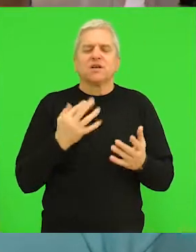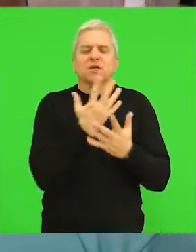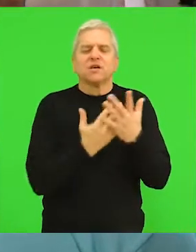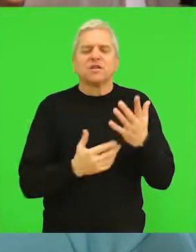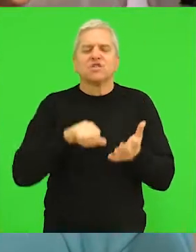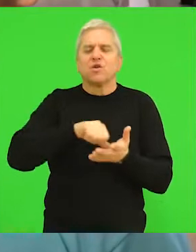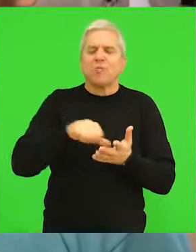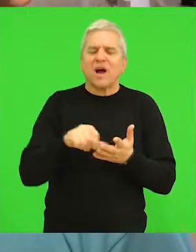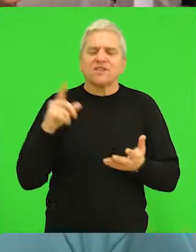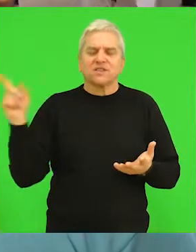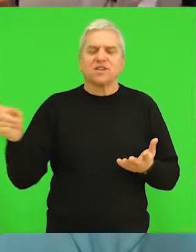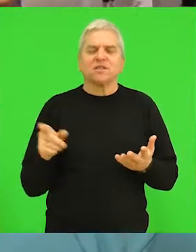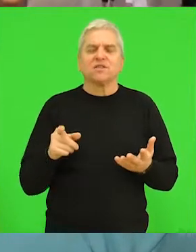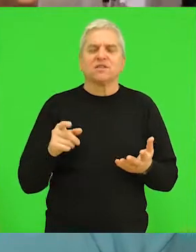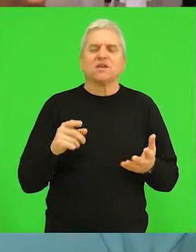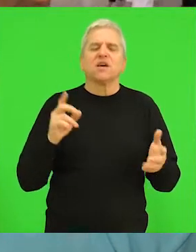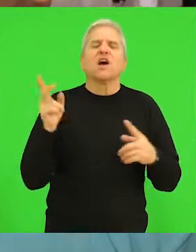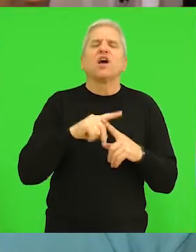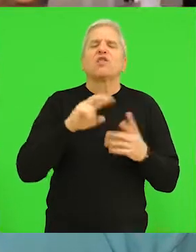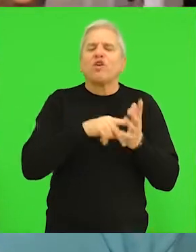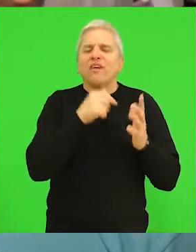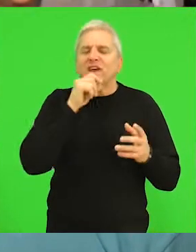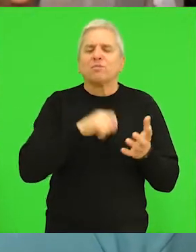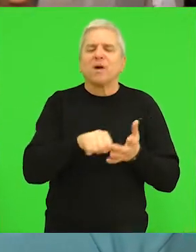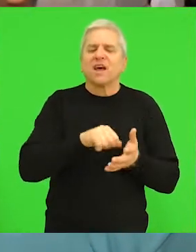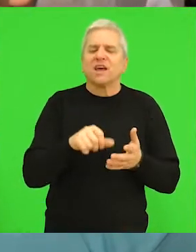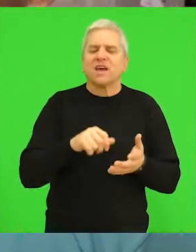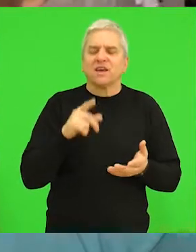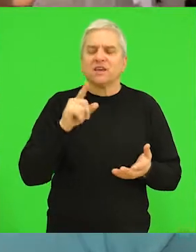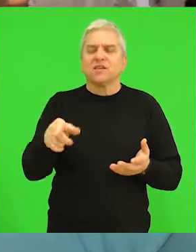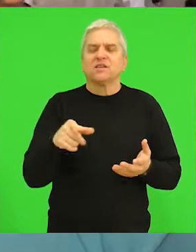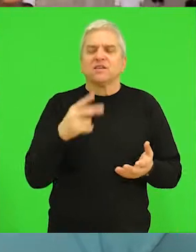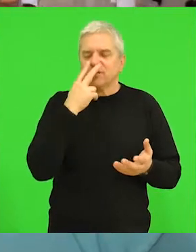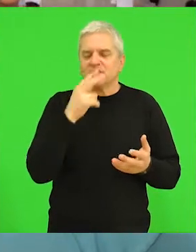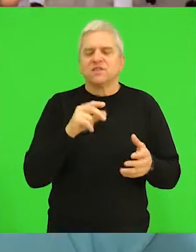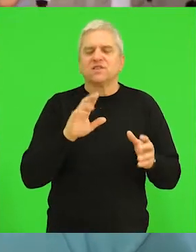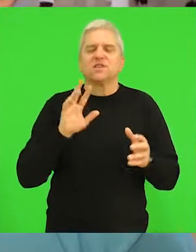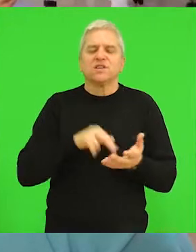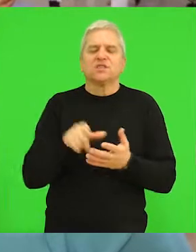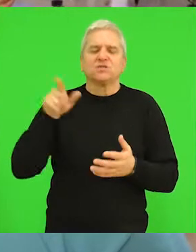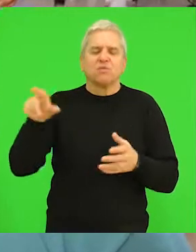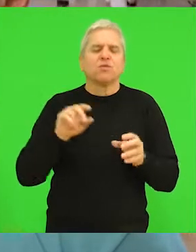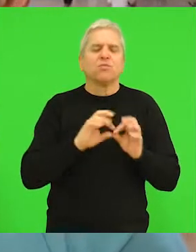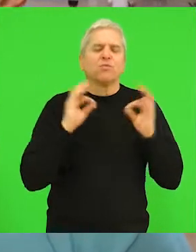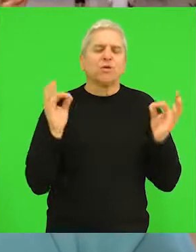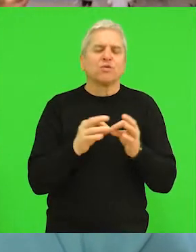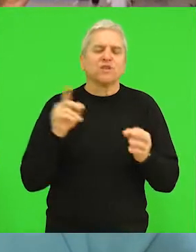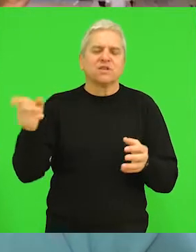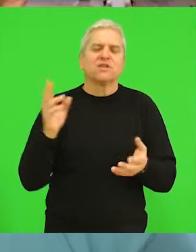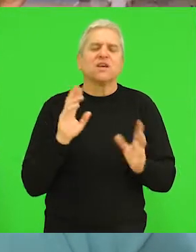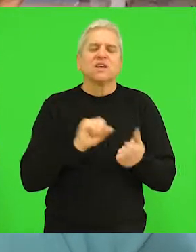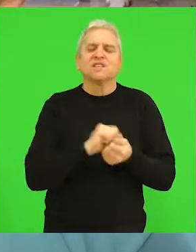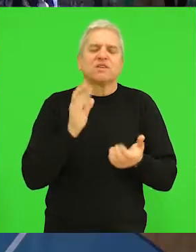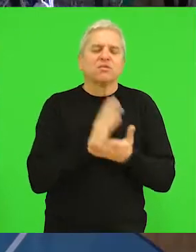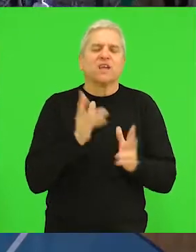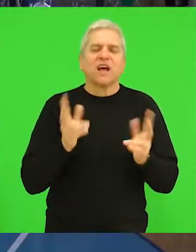računa u banci prokredit banke i id ćemo u porodici samo da sve